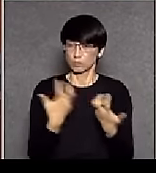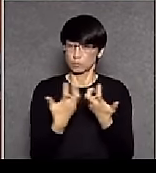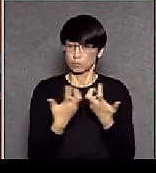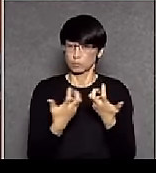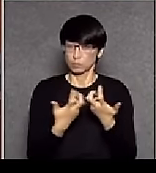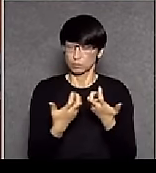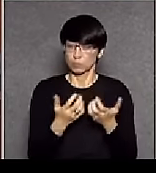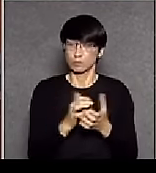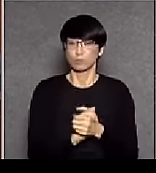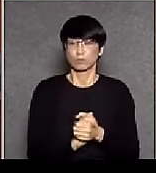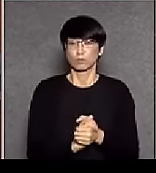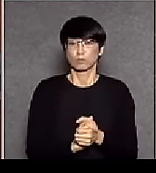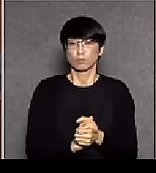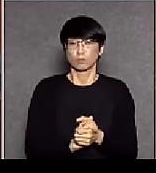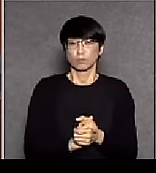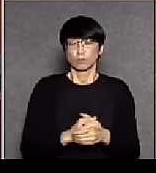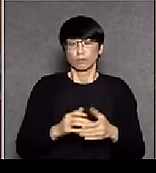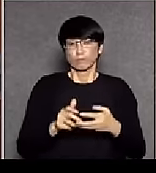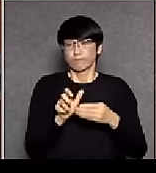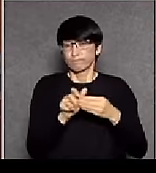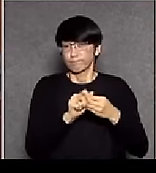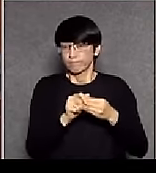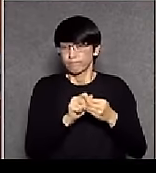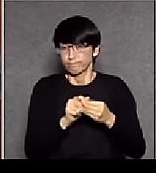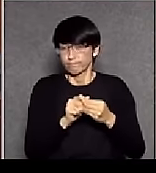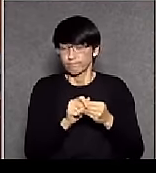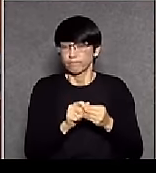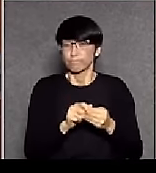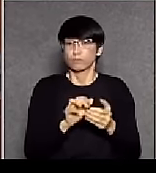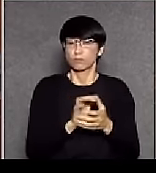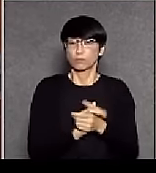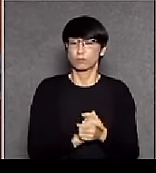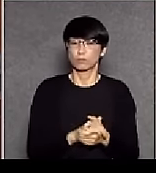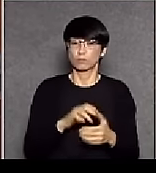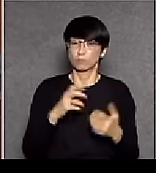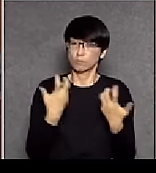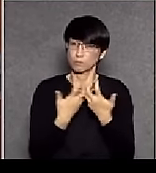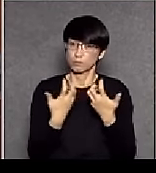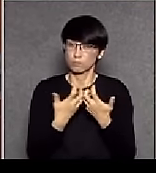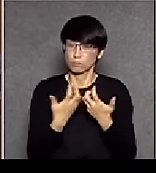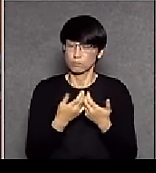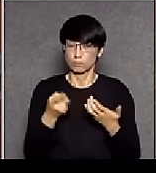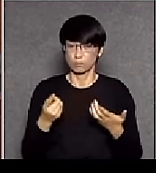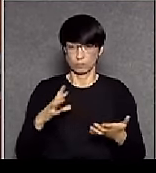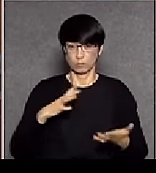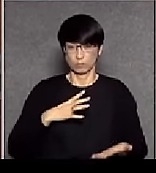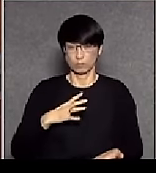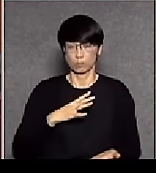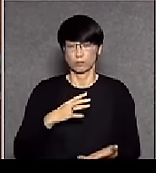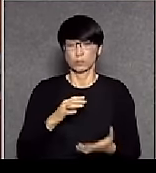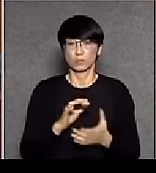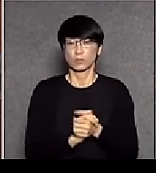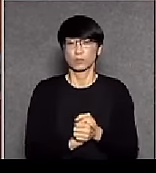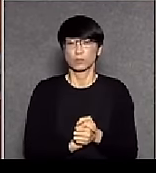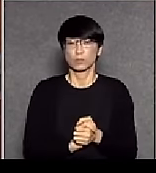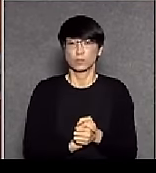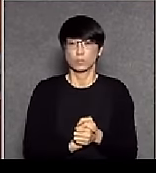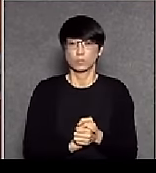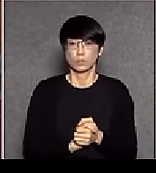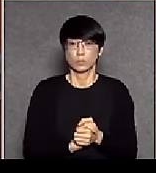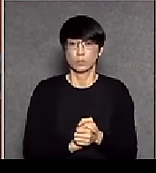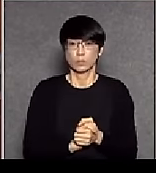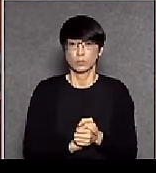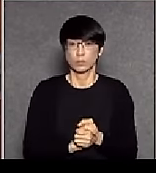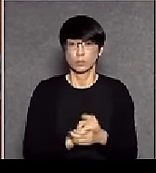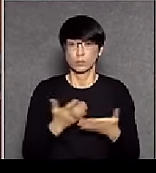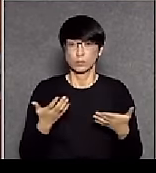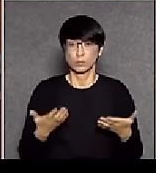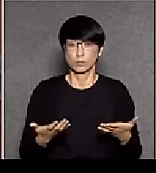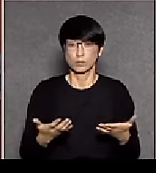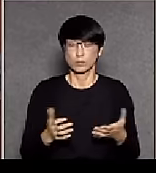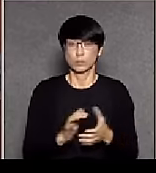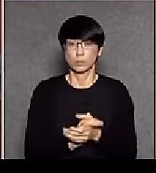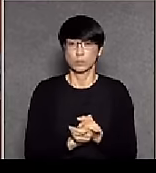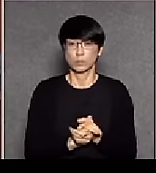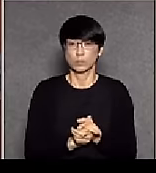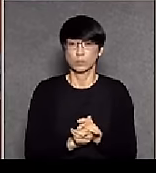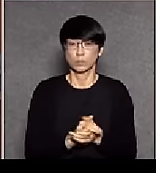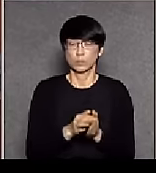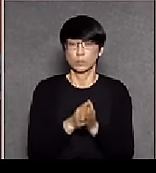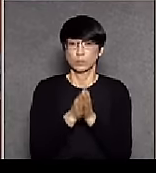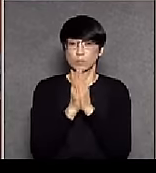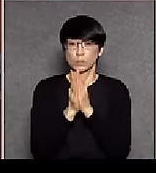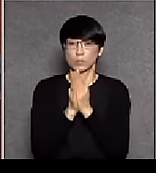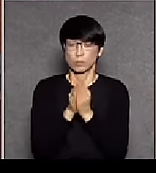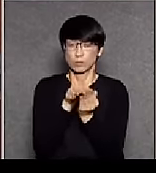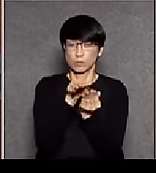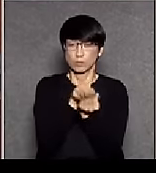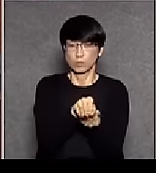有據軟硬堅持覺得目前的情況為了這個不悔症私營